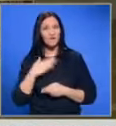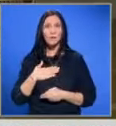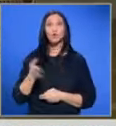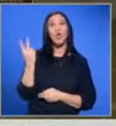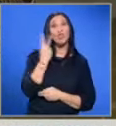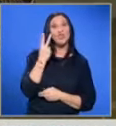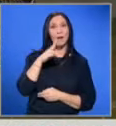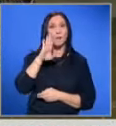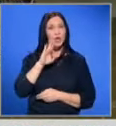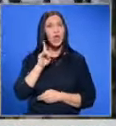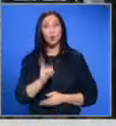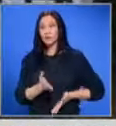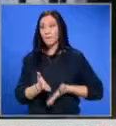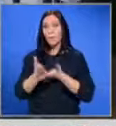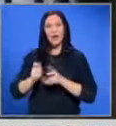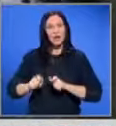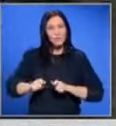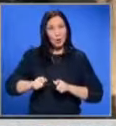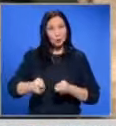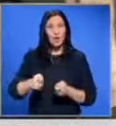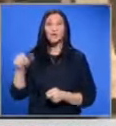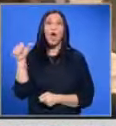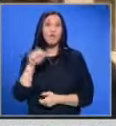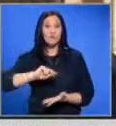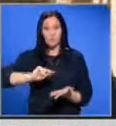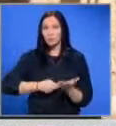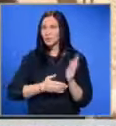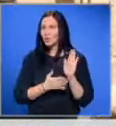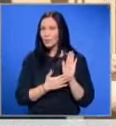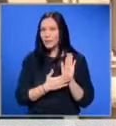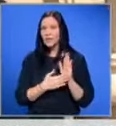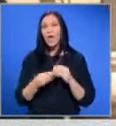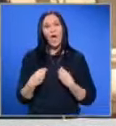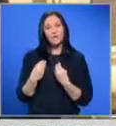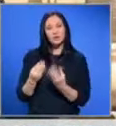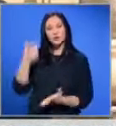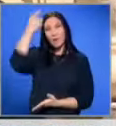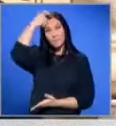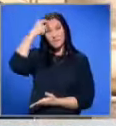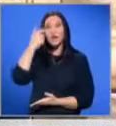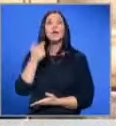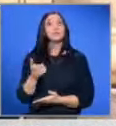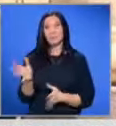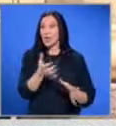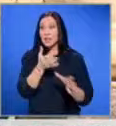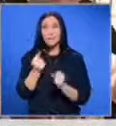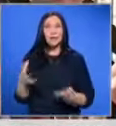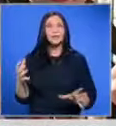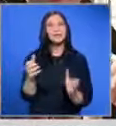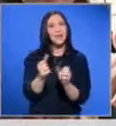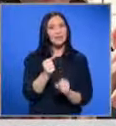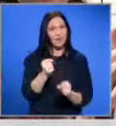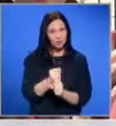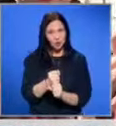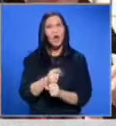два мъже, които са помагали в принуждаването на Антонов да подпише документите. Възложено е на МВР-те да бъдат издирани и задържани.